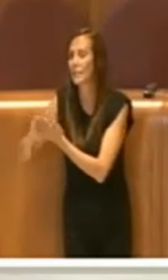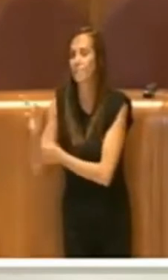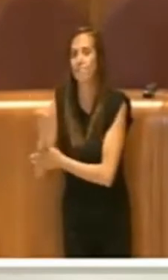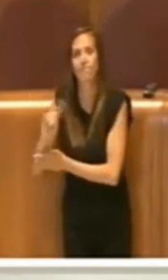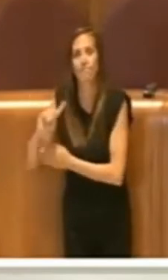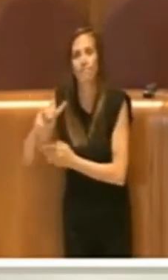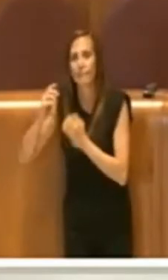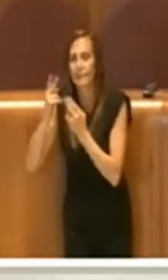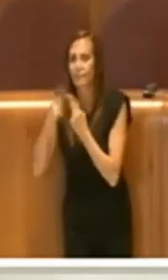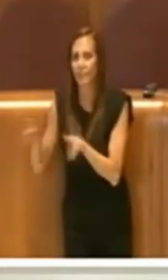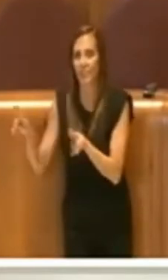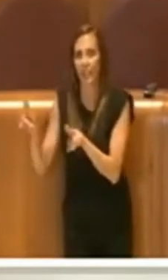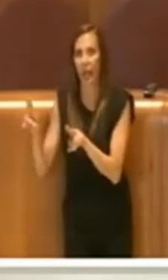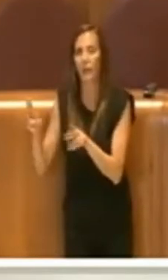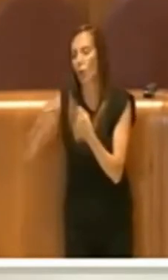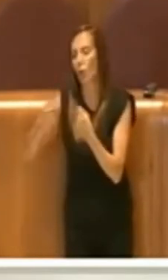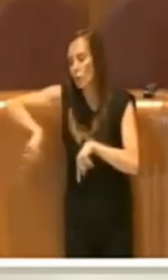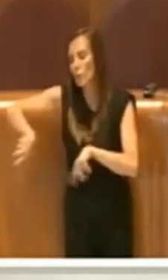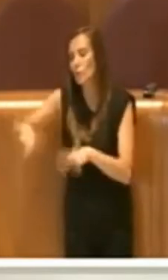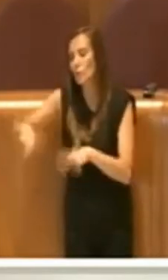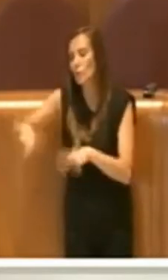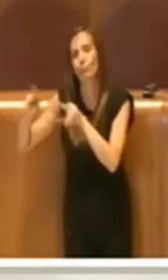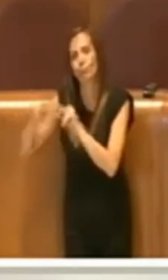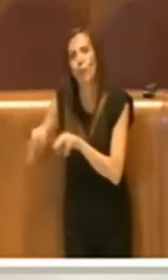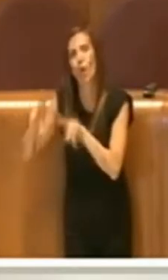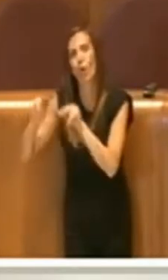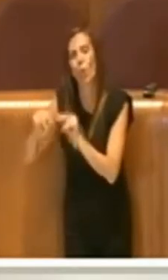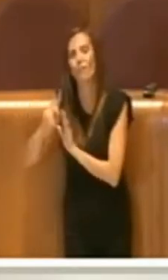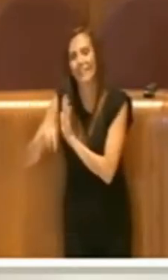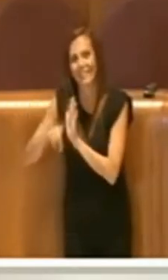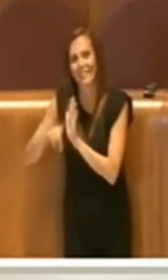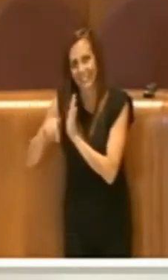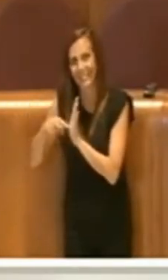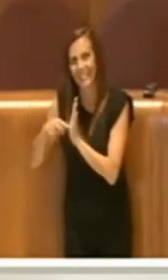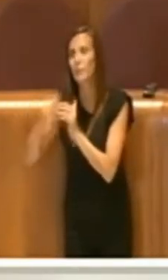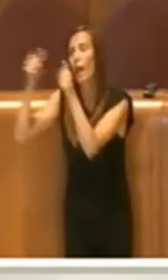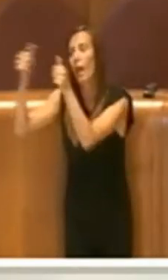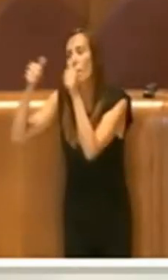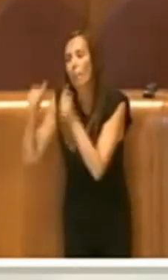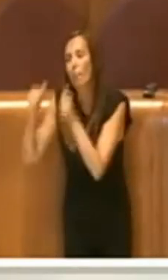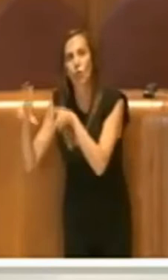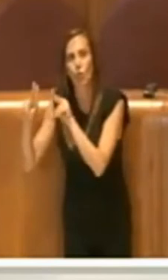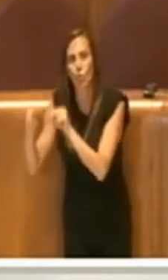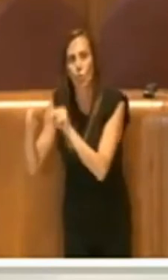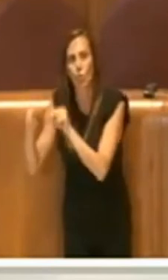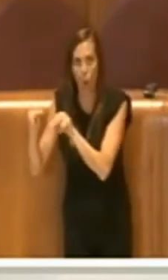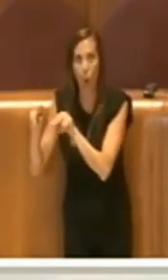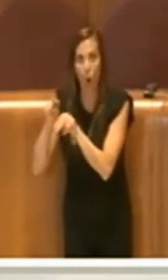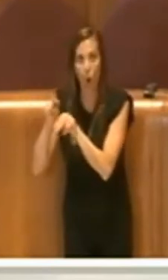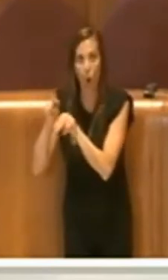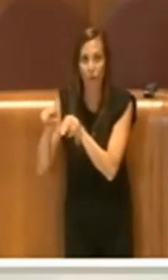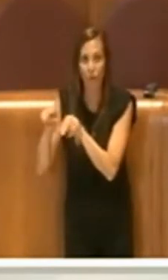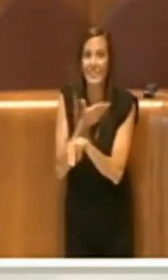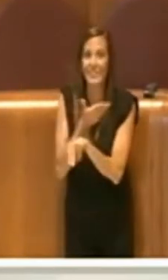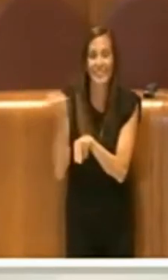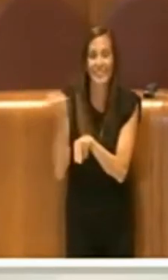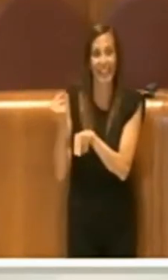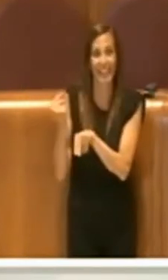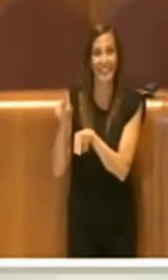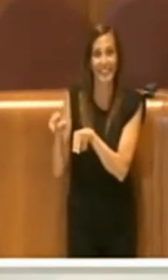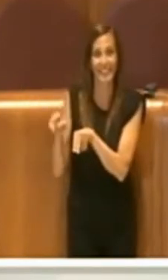messo, l'abbiamo ribandita semplicemente con una nuova delibera e ribandita la gara senza questo